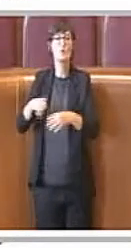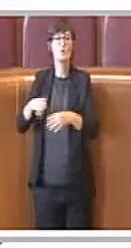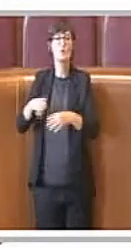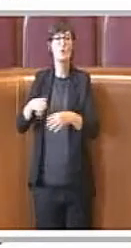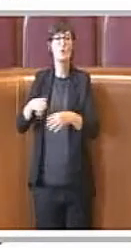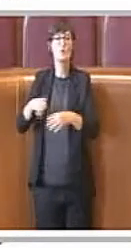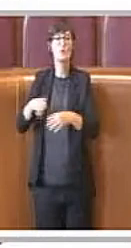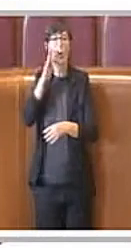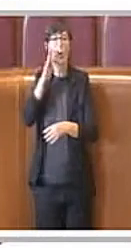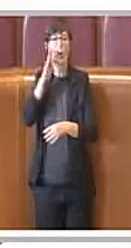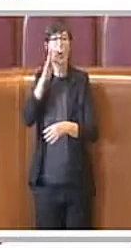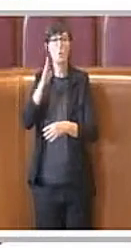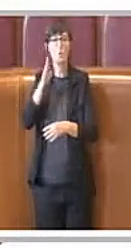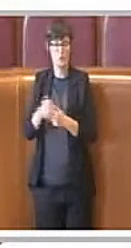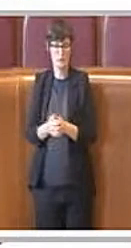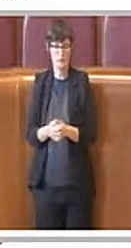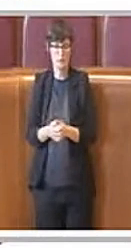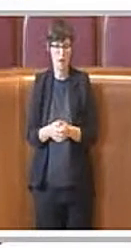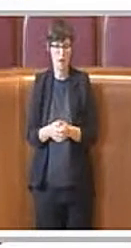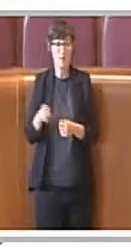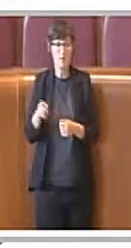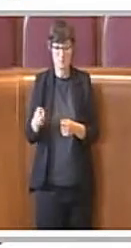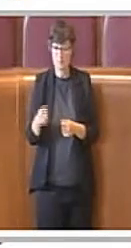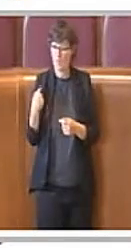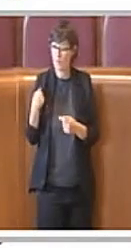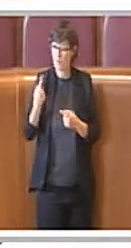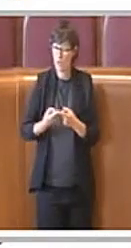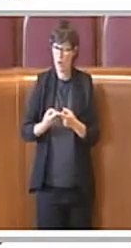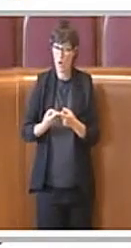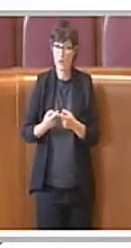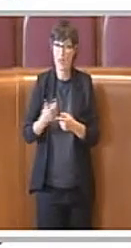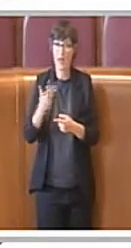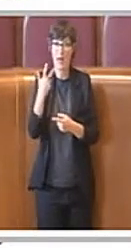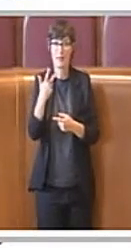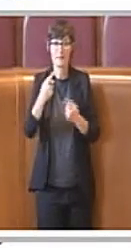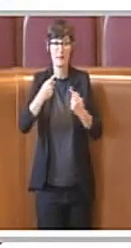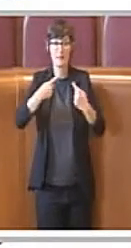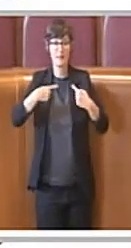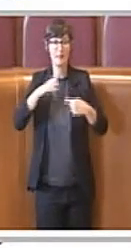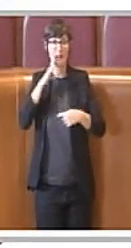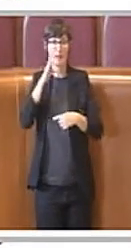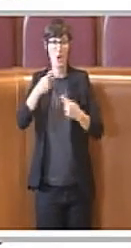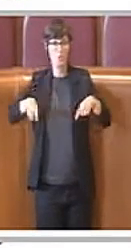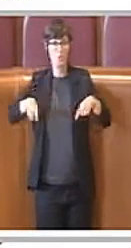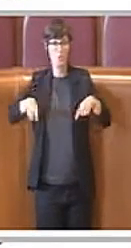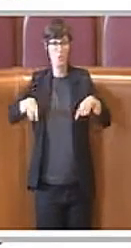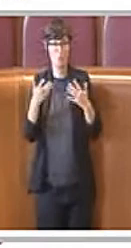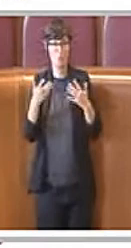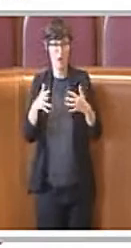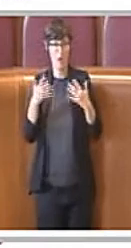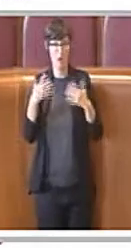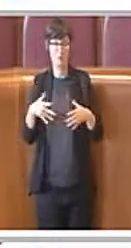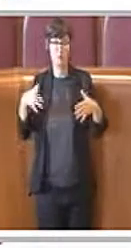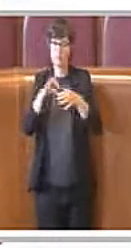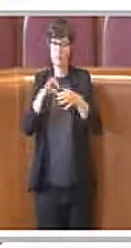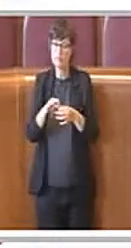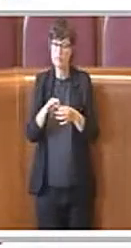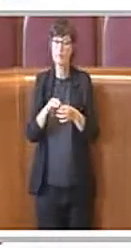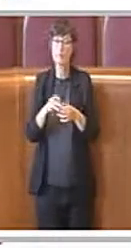consultive. Roma Capitale ha istituito fino ad oggi tre consulti,